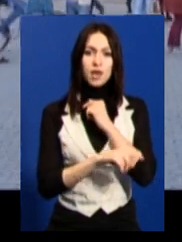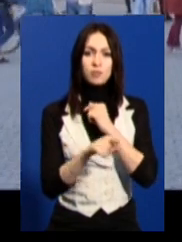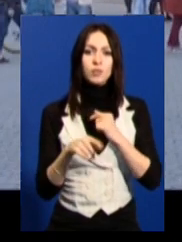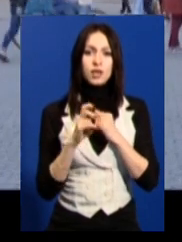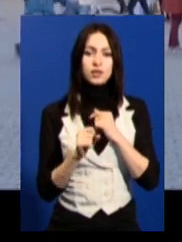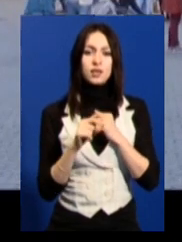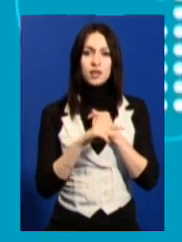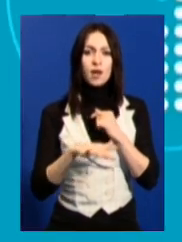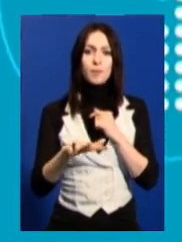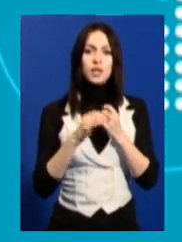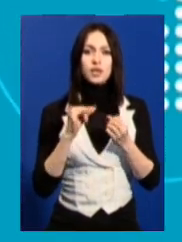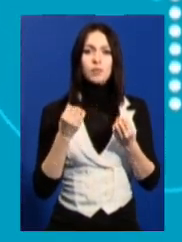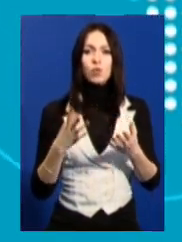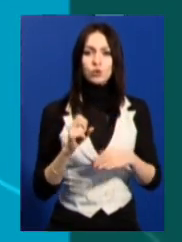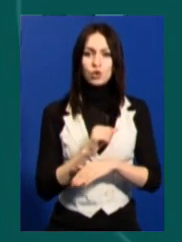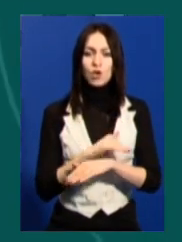майданчиках та просто неба.